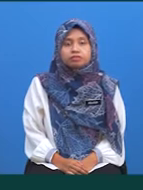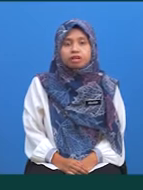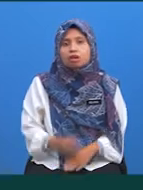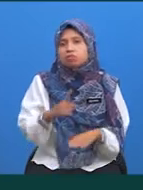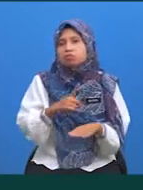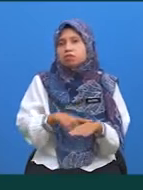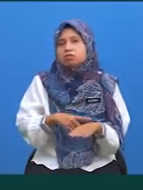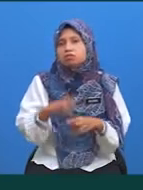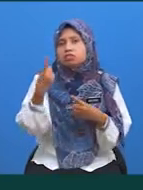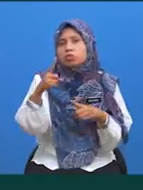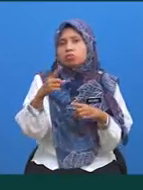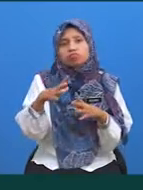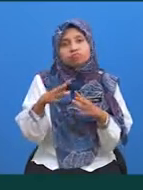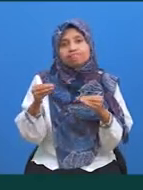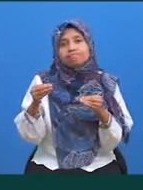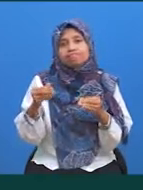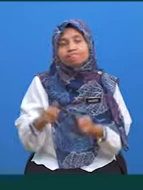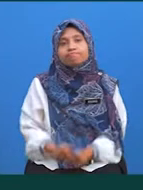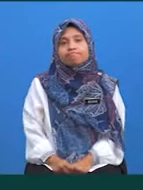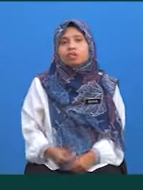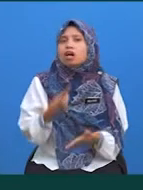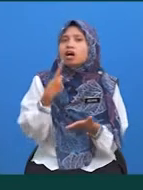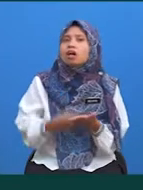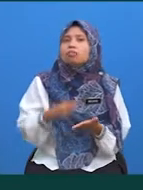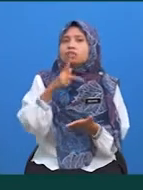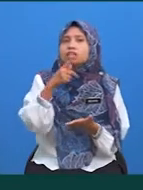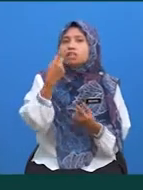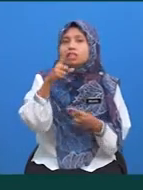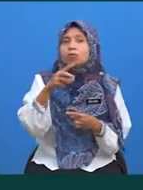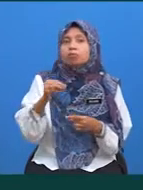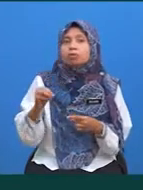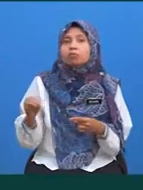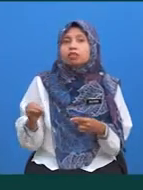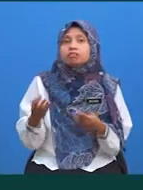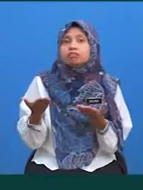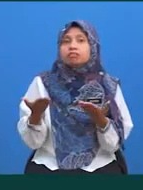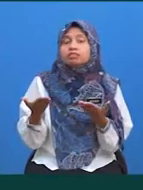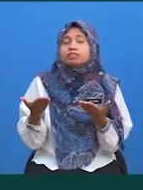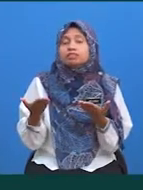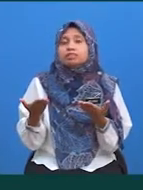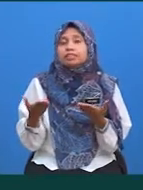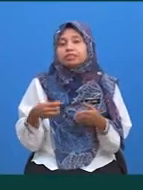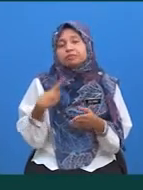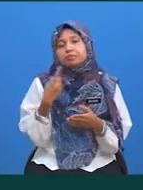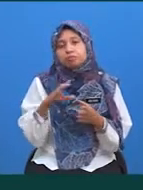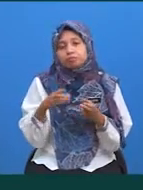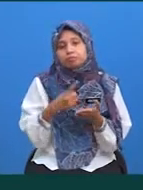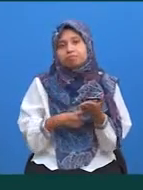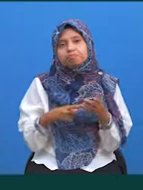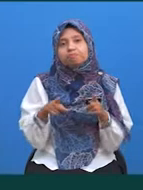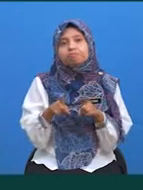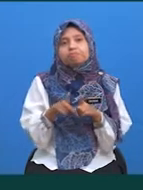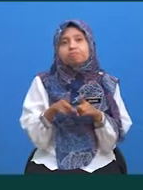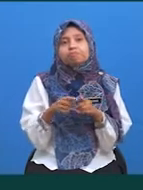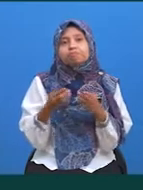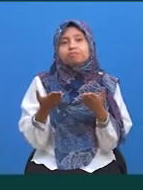Masa menjawab telah tamat Apakah jawapan murid-murid? Jom, kita semak jawapan Adakah